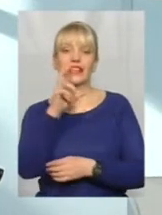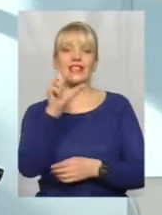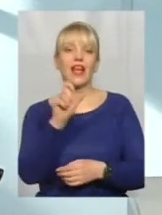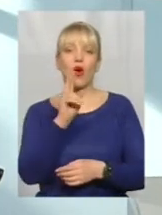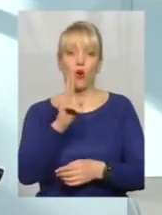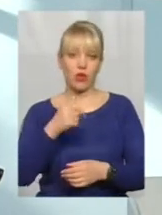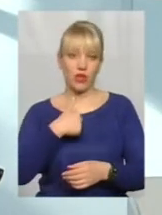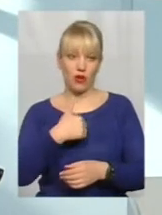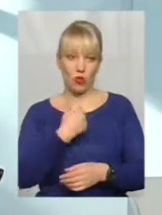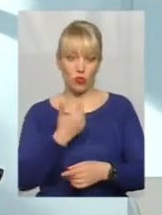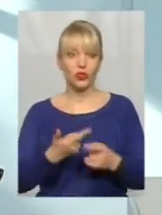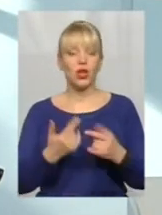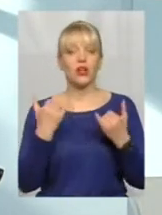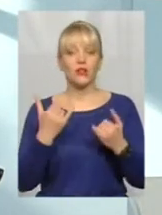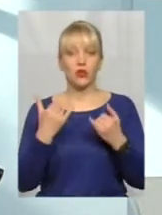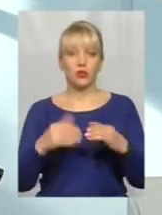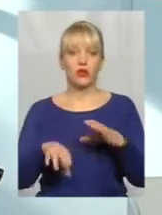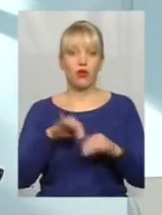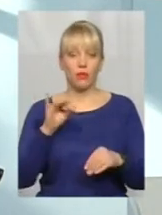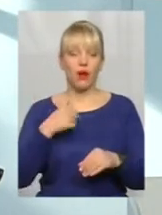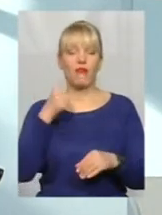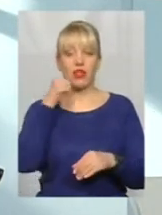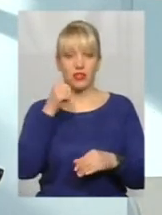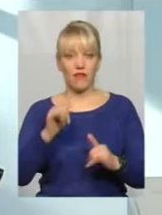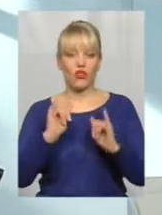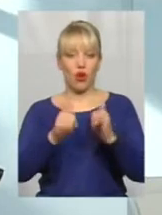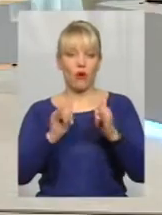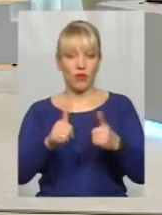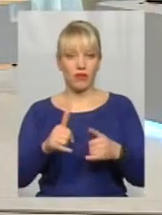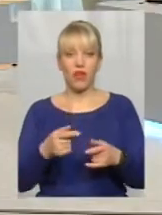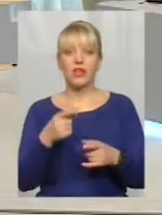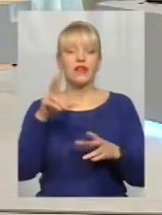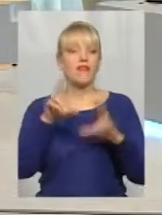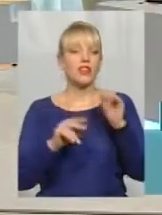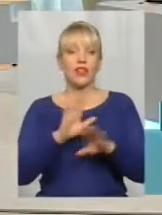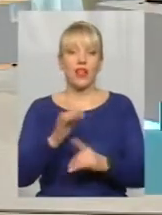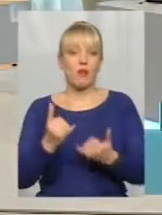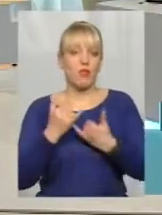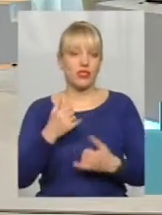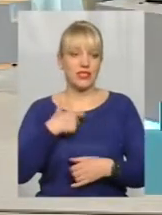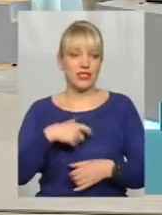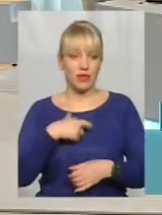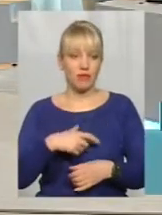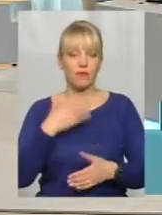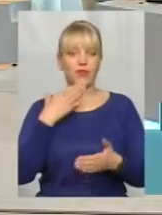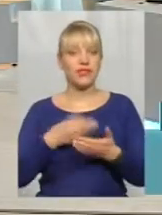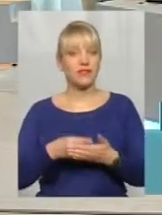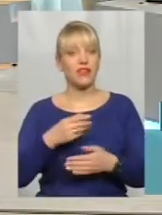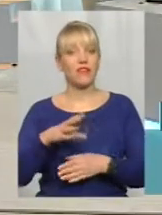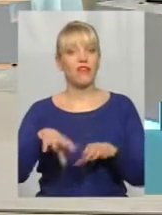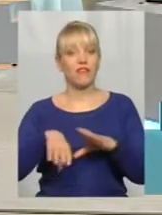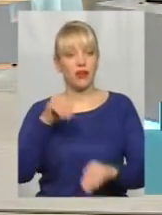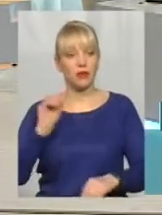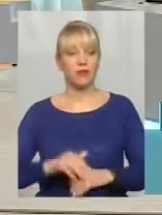ти його обрав, а завтра обливаєш брудом. Ну, решті-решті вже не поважає себе. І свій вибір. Звичайно.